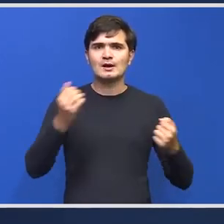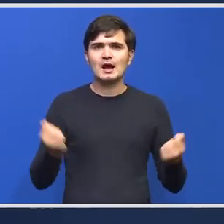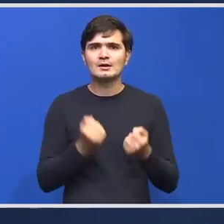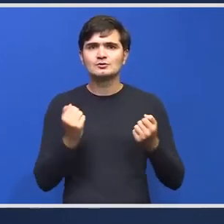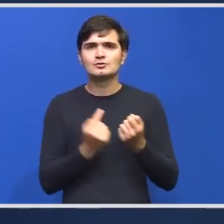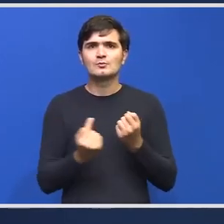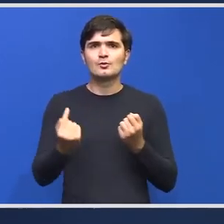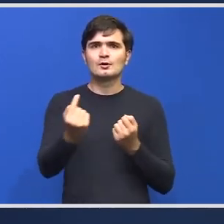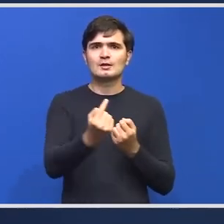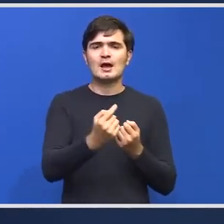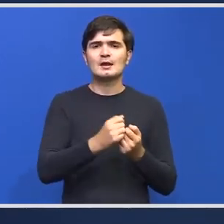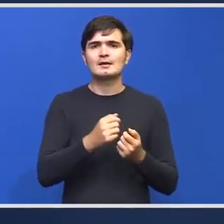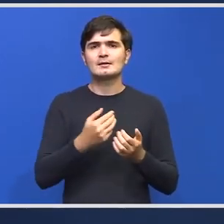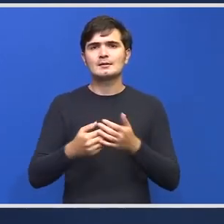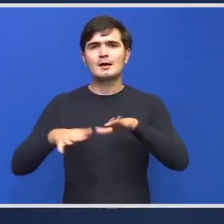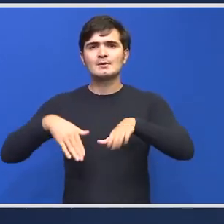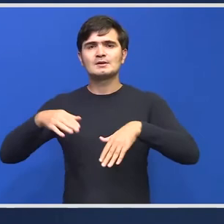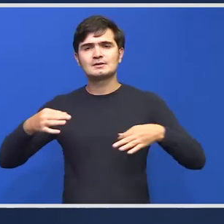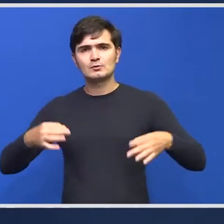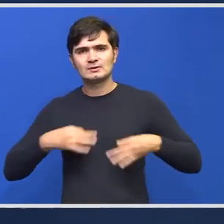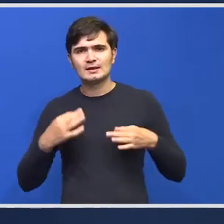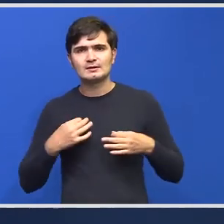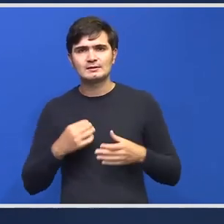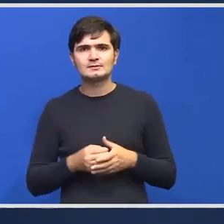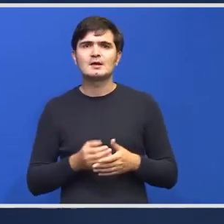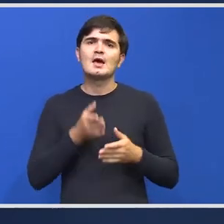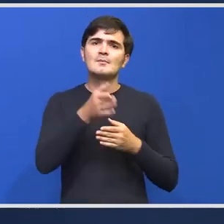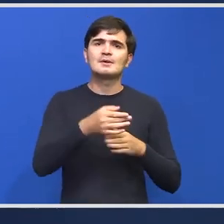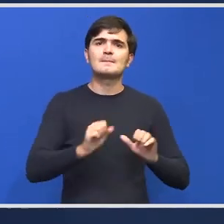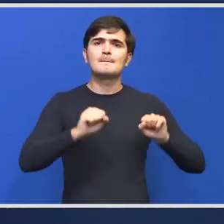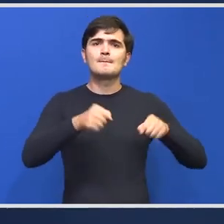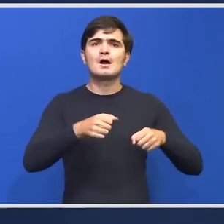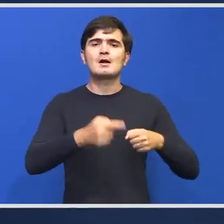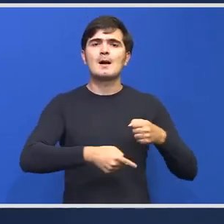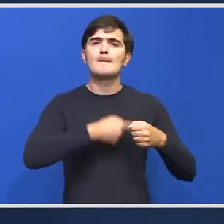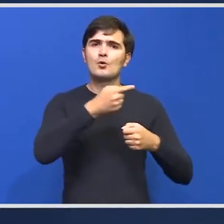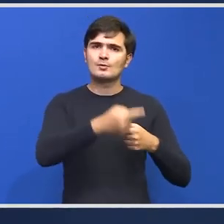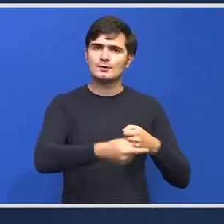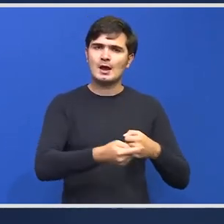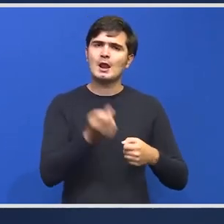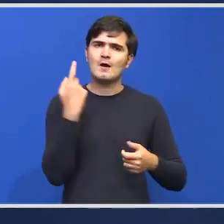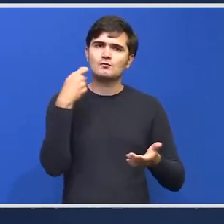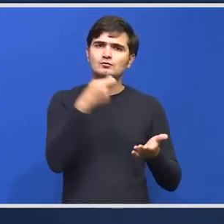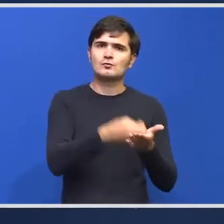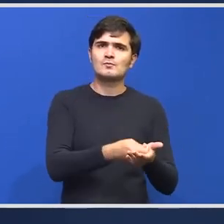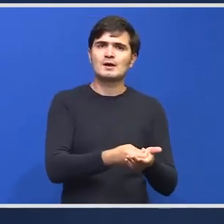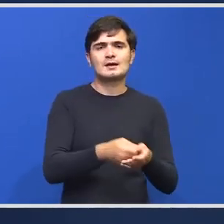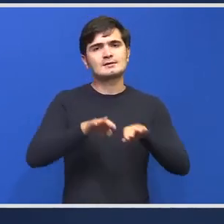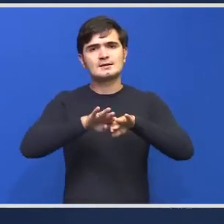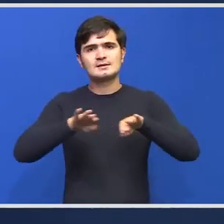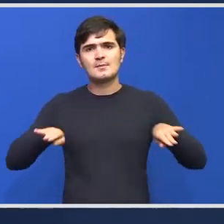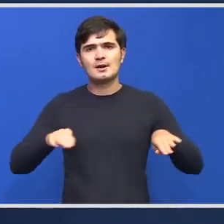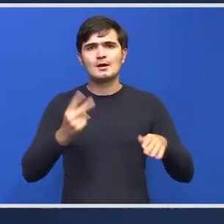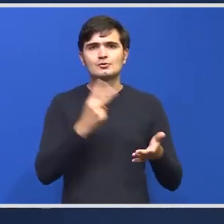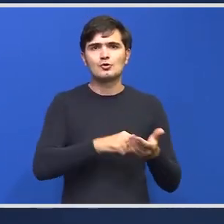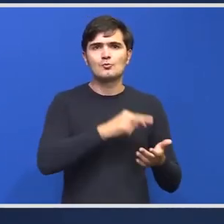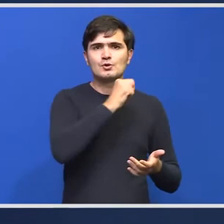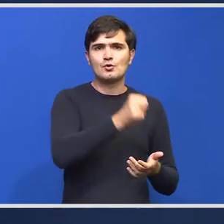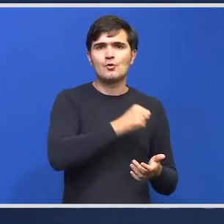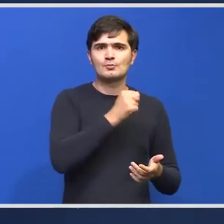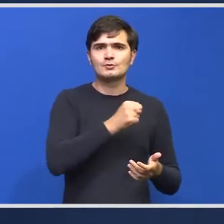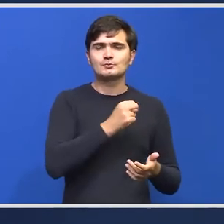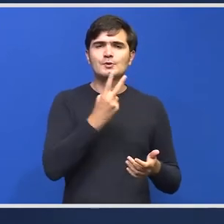Arsuri ale Ministerului Sănătății prin Banca Mondială au fost achiziționate separat în 2018